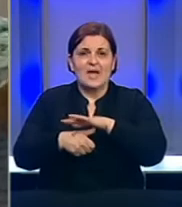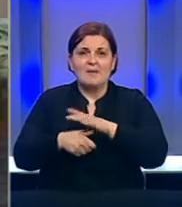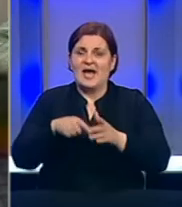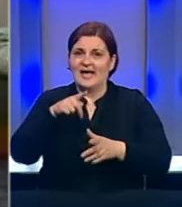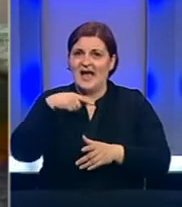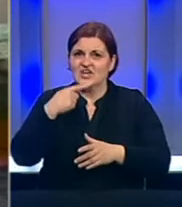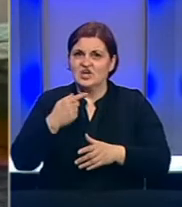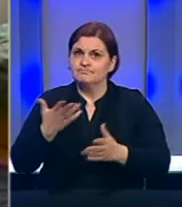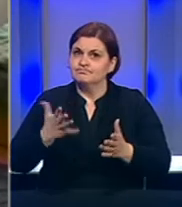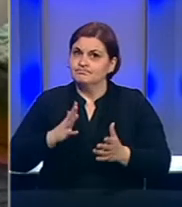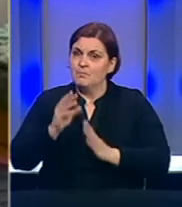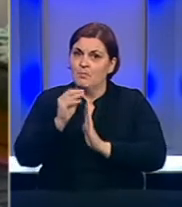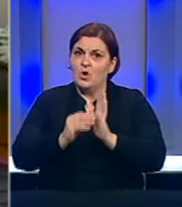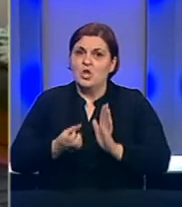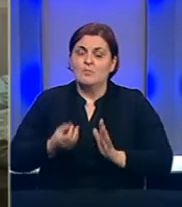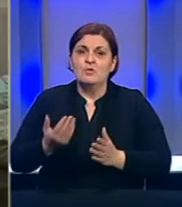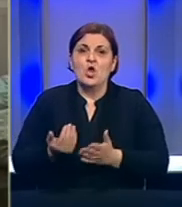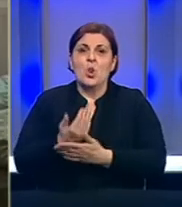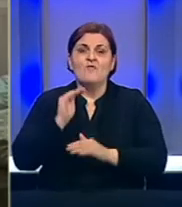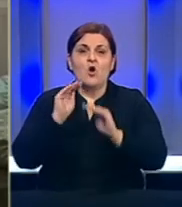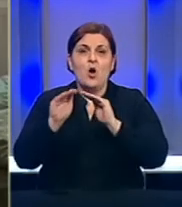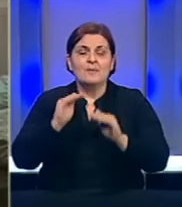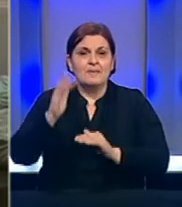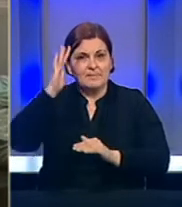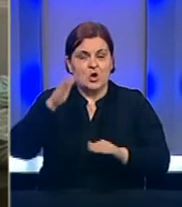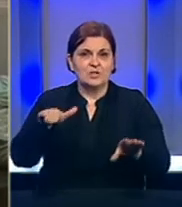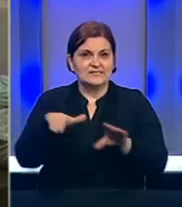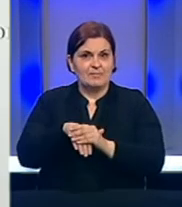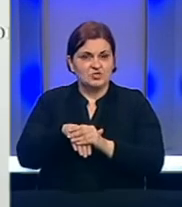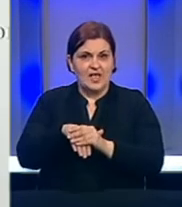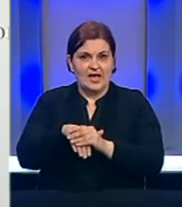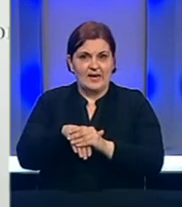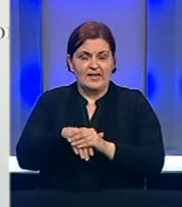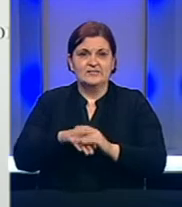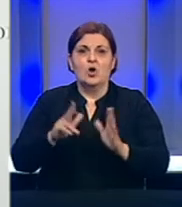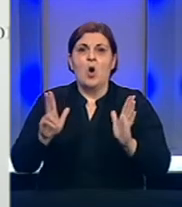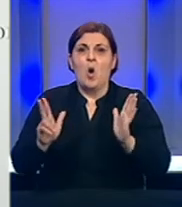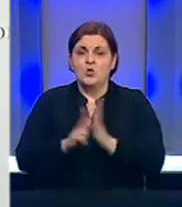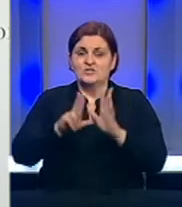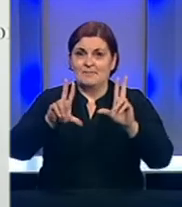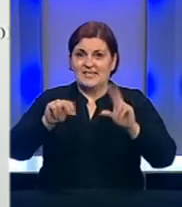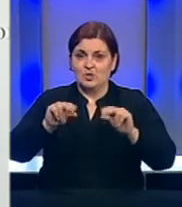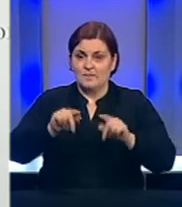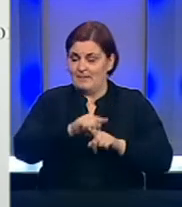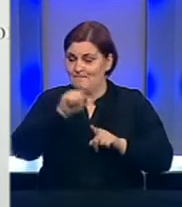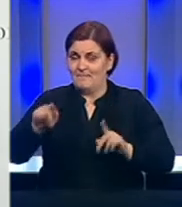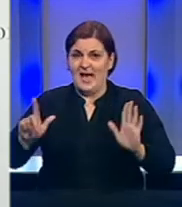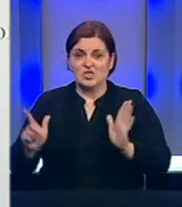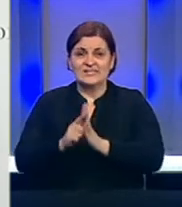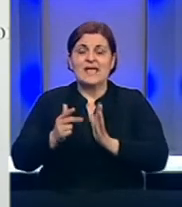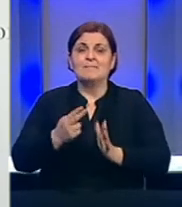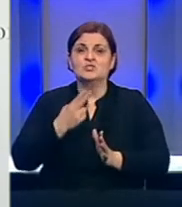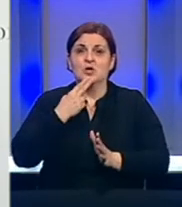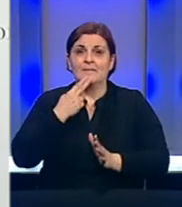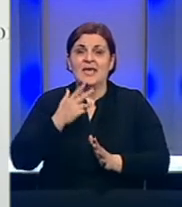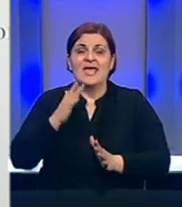pažnju i na alarmantan podatak o broju novoprijavljenih na birovu za zapošljavanje. Od 18.3. pa do 17. aprila